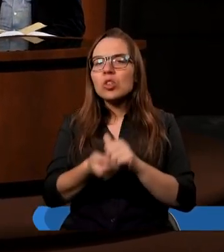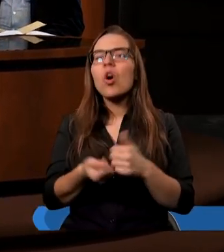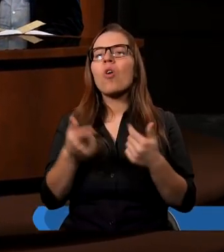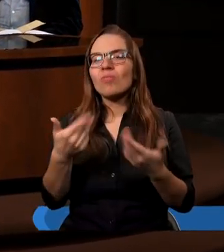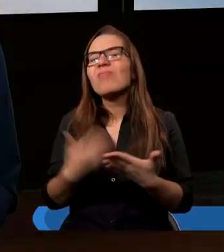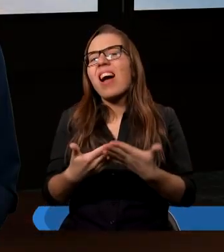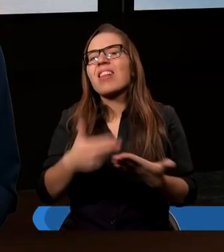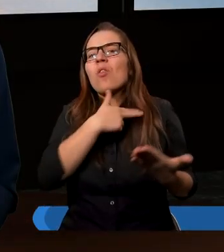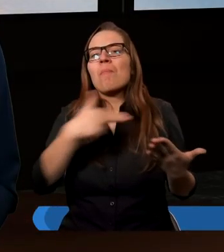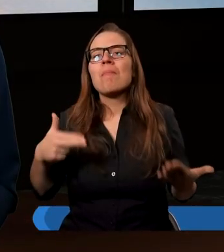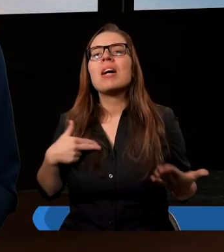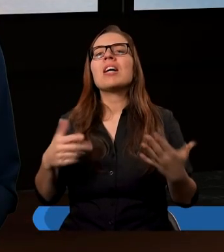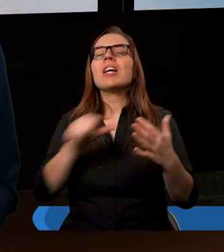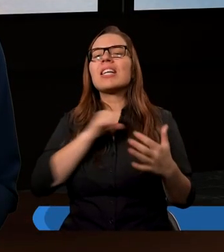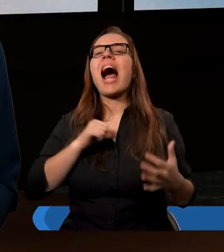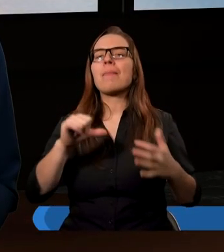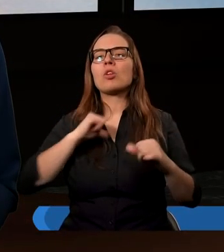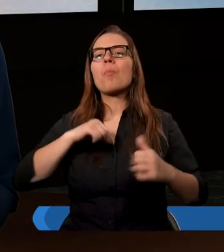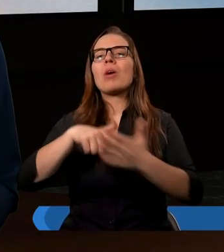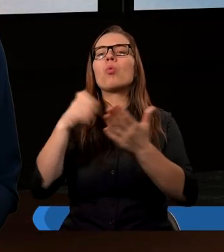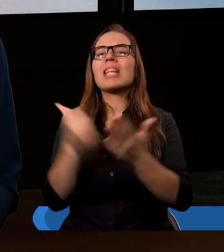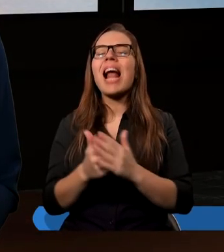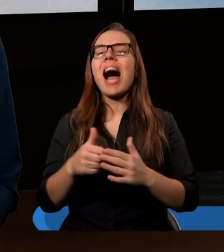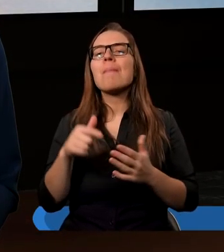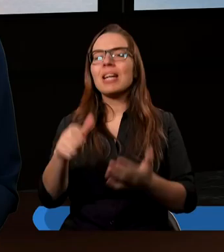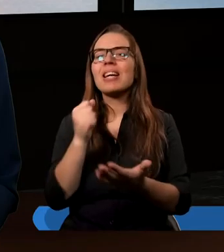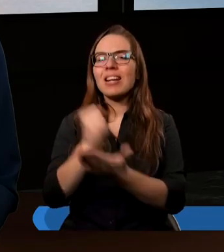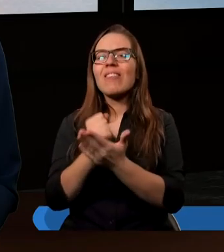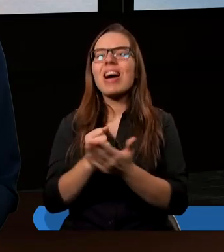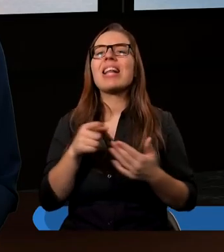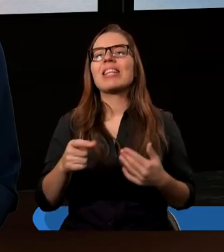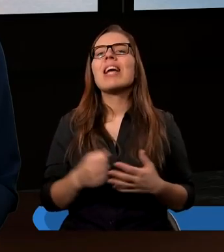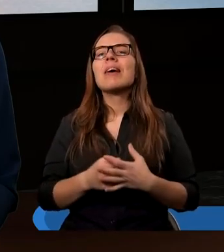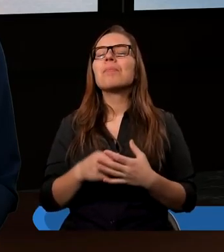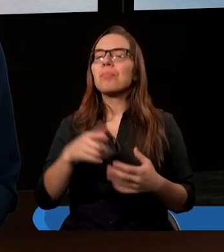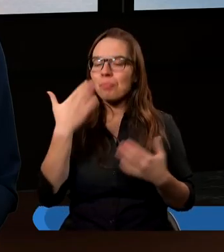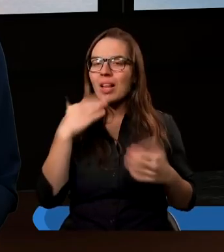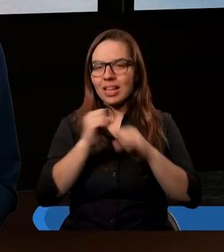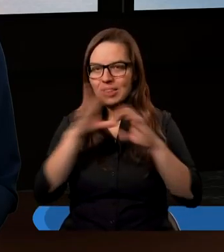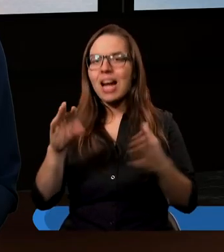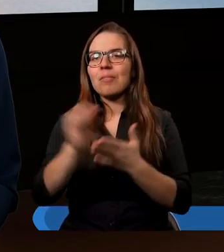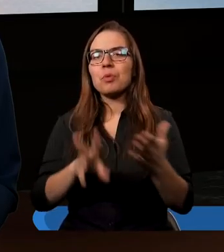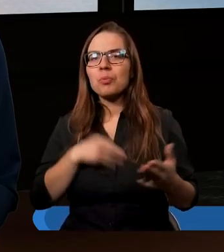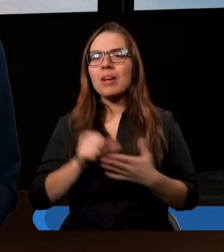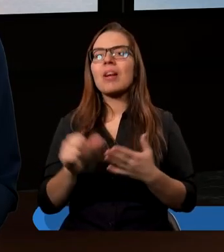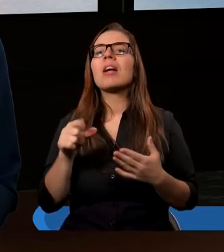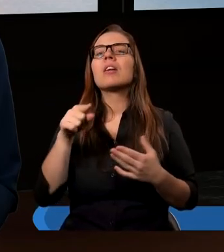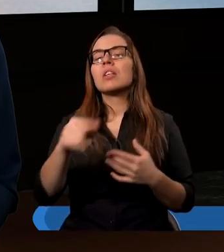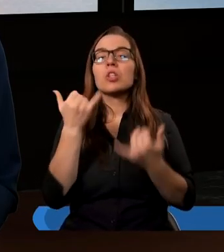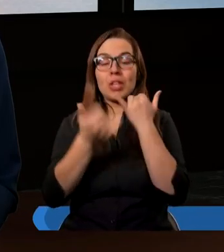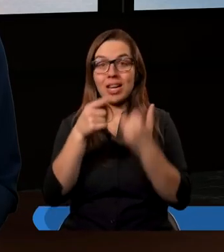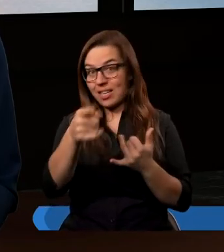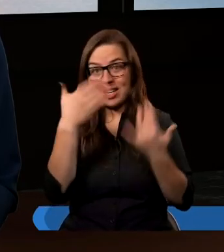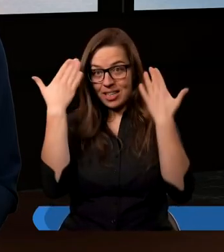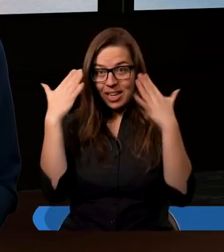ustalamy sobie własne ludzkie standardy. Bóg ustalił swoje standardy, które są bardzo jasno opisane w Biblii. Jeżeli ktoś ich nie